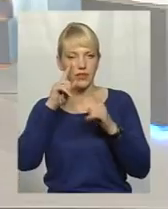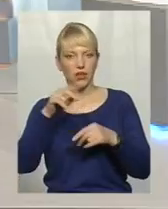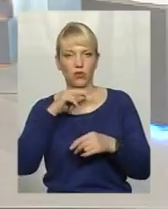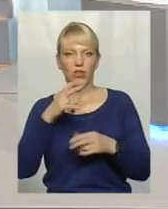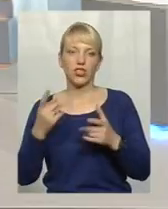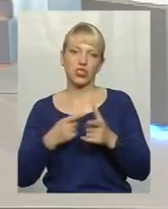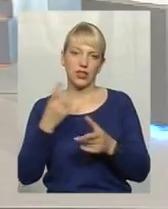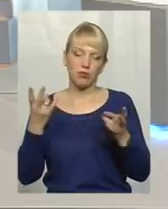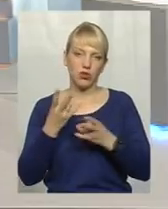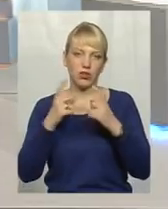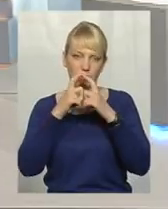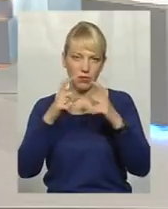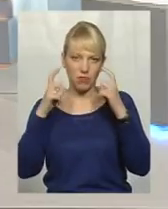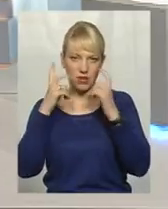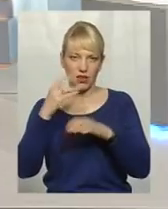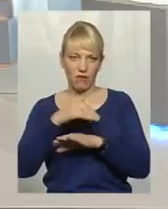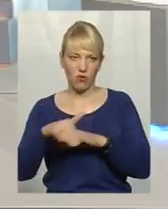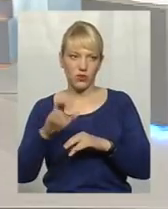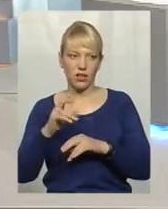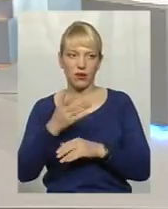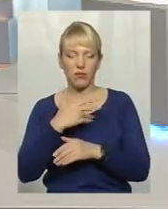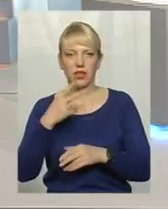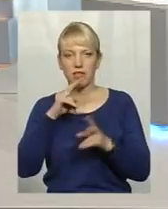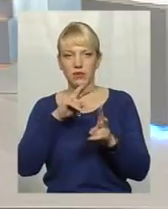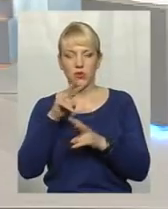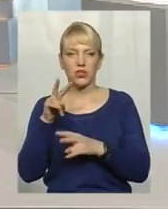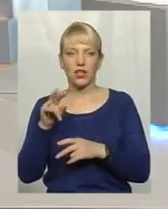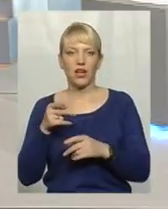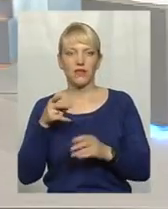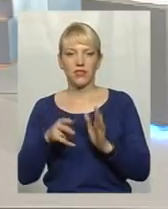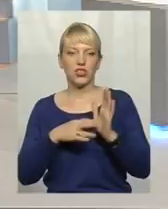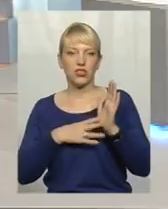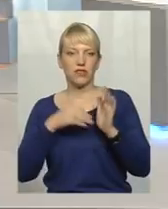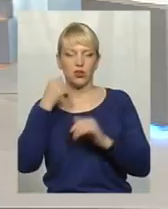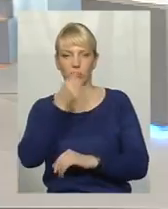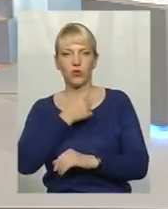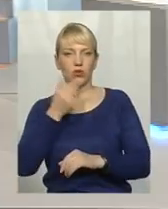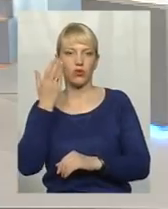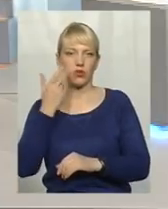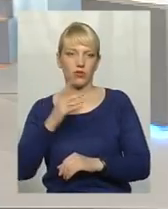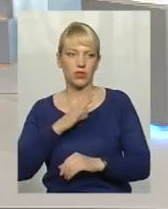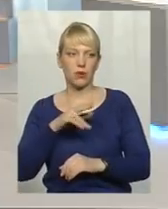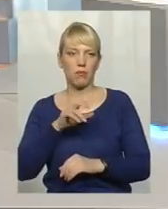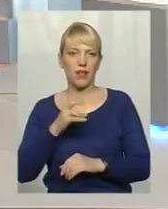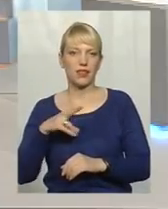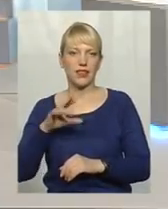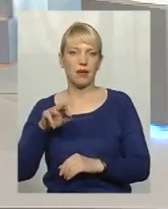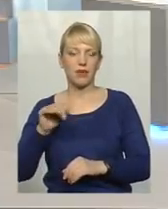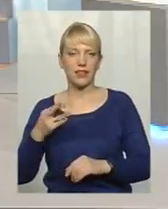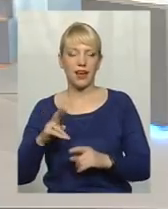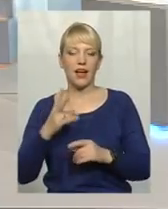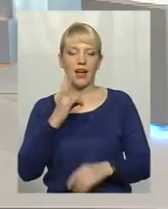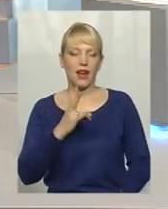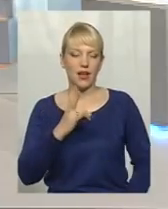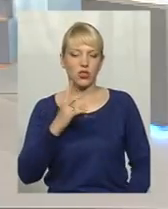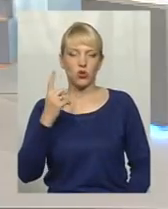масочний режим на вулиці, як ми спостерігали свого часу, коли в нас була така пандемія того, аж один